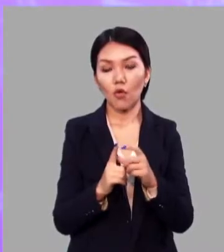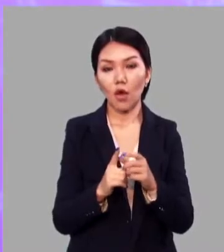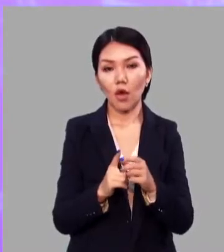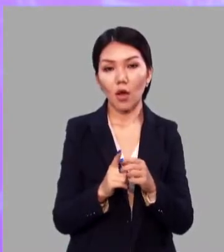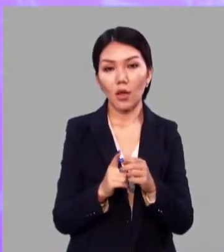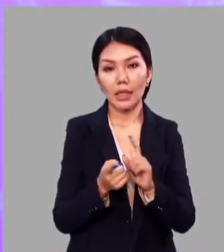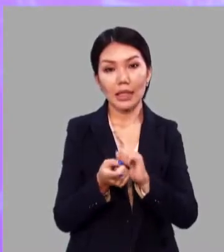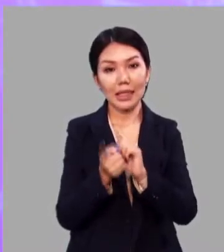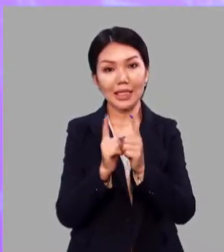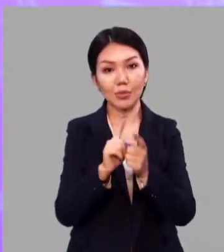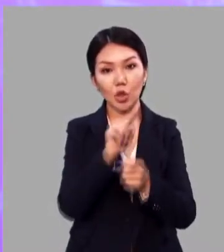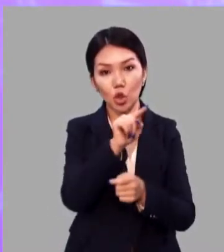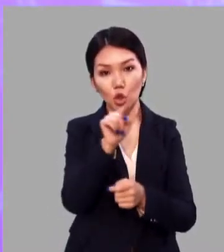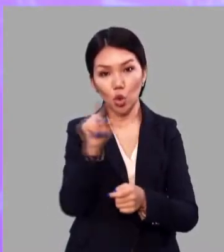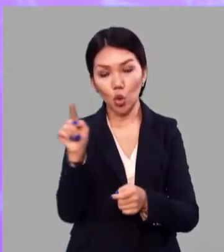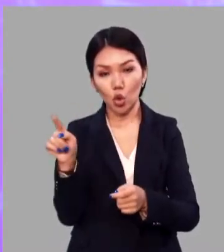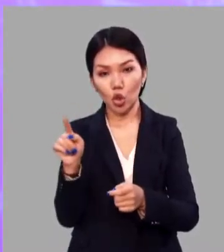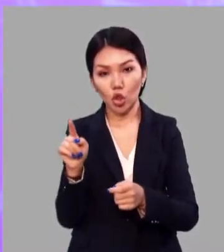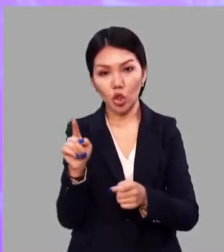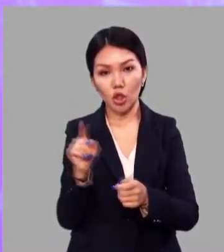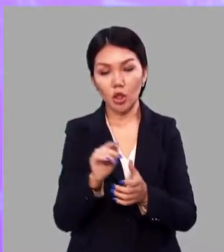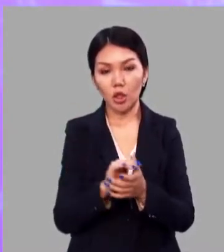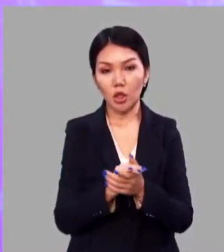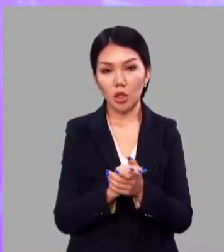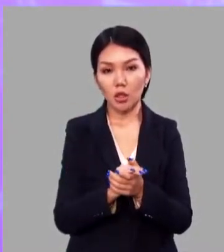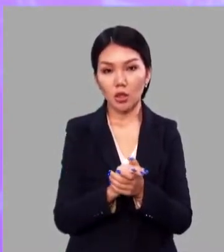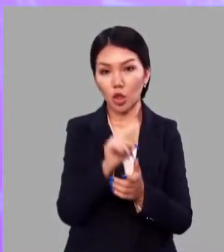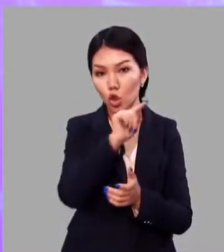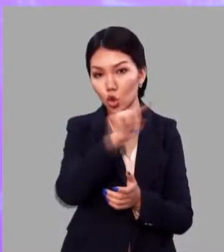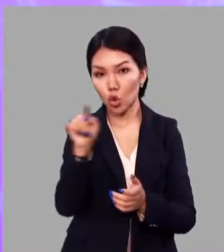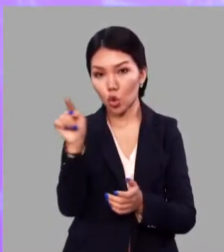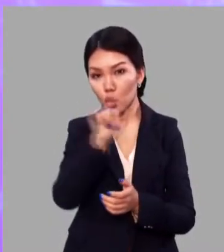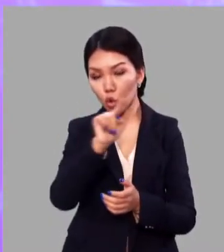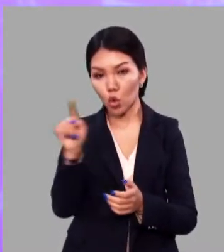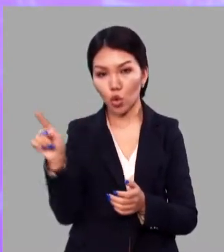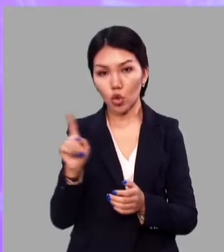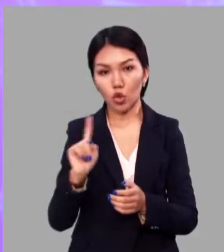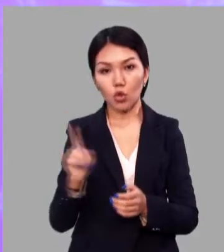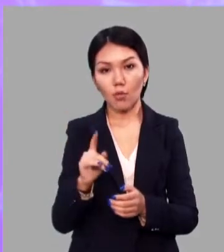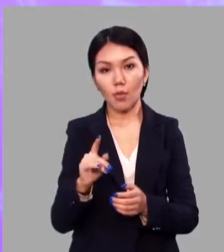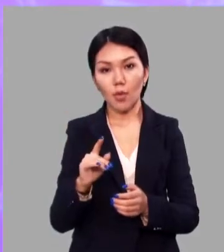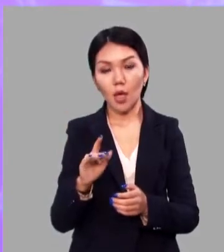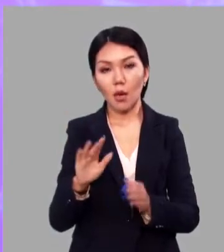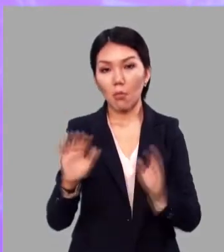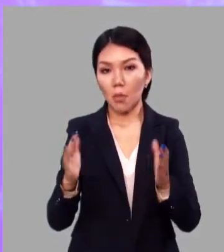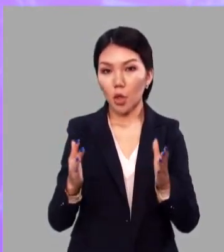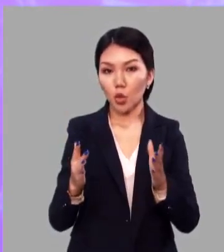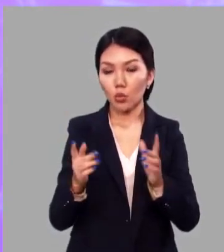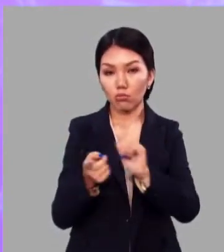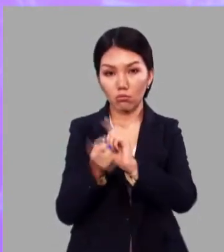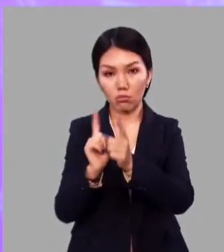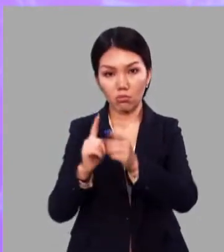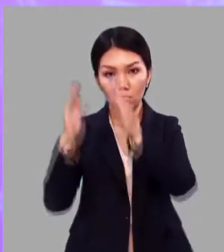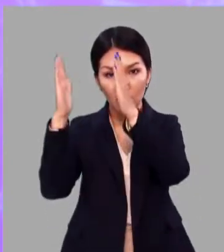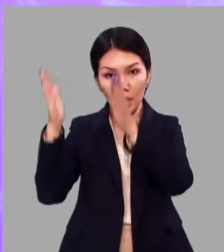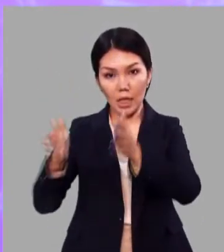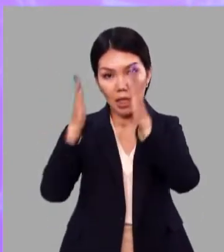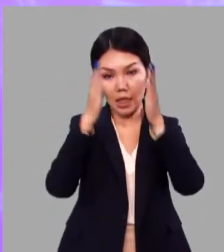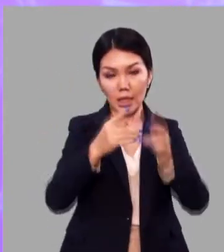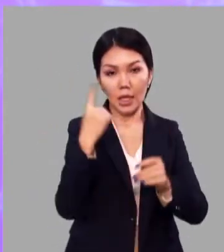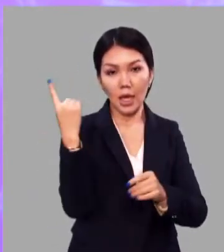вместо точек строчки, чтобы получились ряды однокоренных